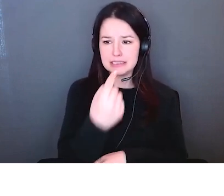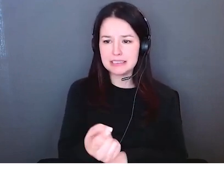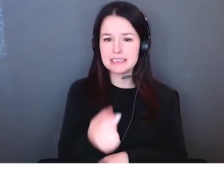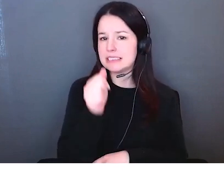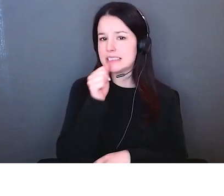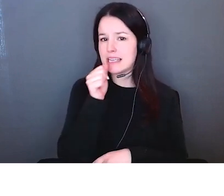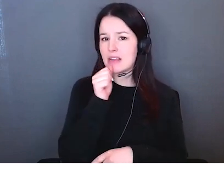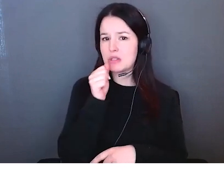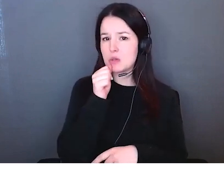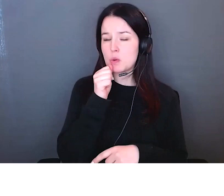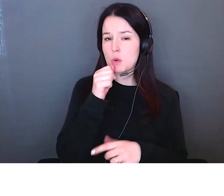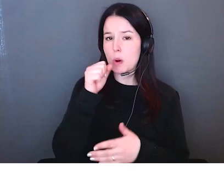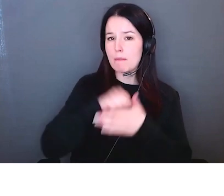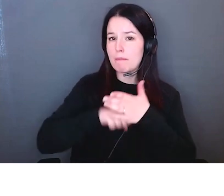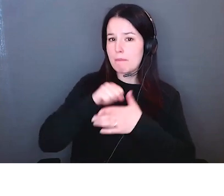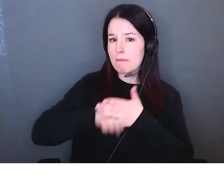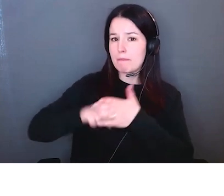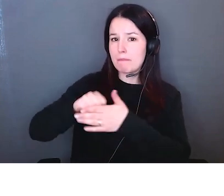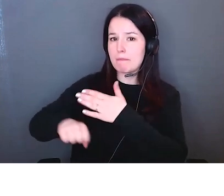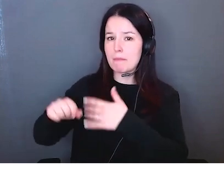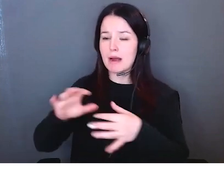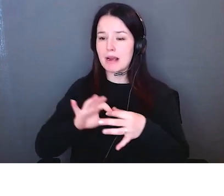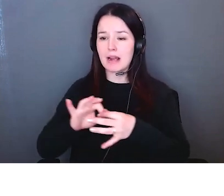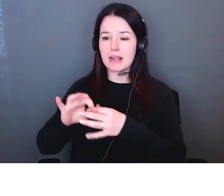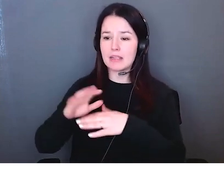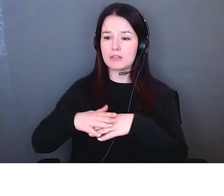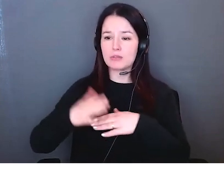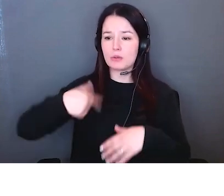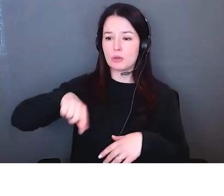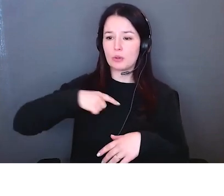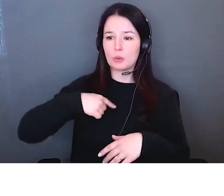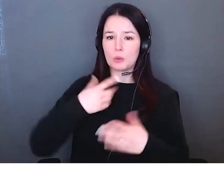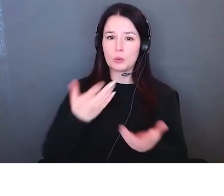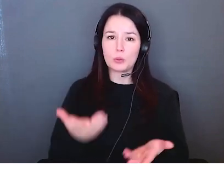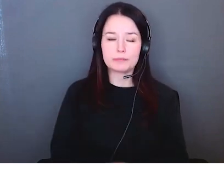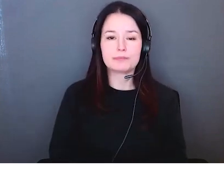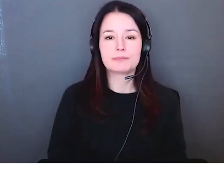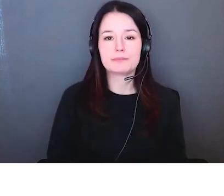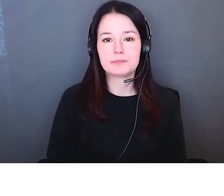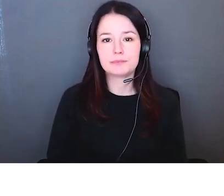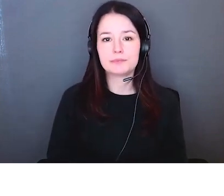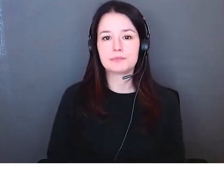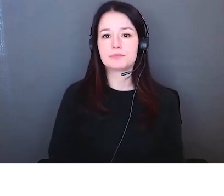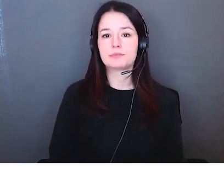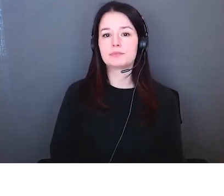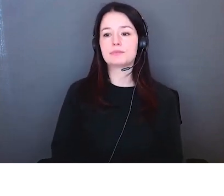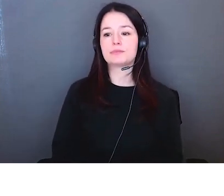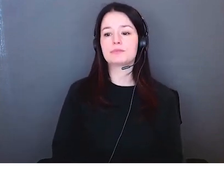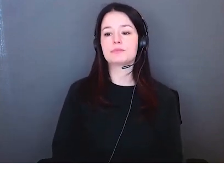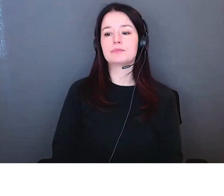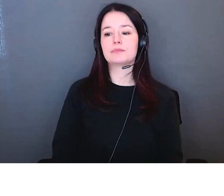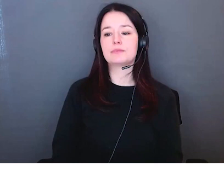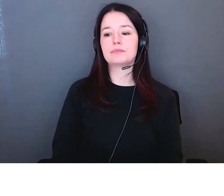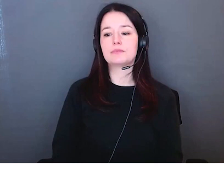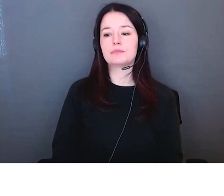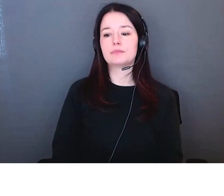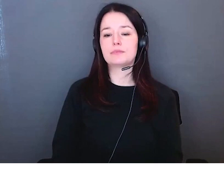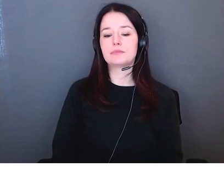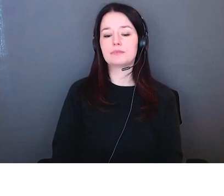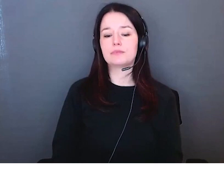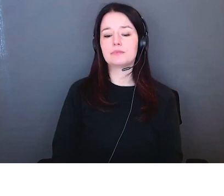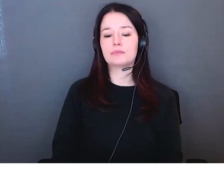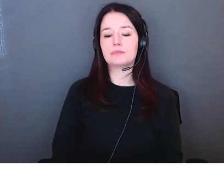wifi qui arrivent parfois mais je veux vous rassurer que dans l'avenir j'espère ne plus avoir ces mêmes problèmes parce que nous avons déjà